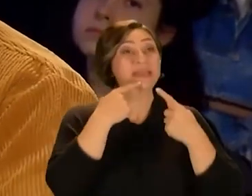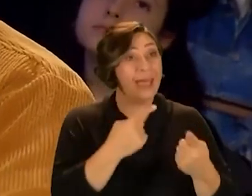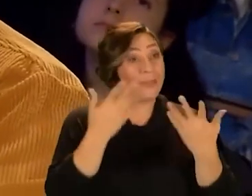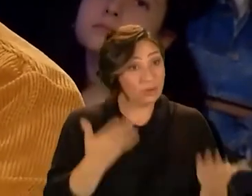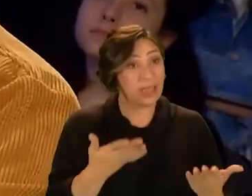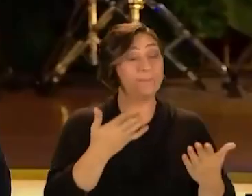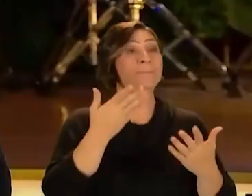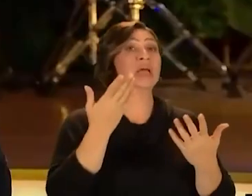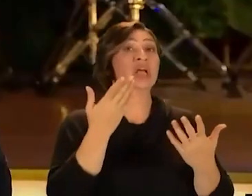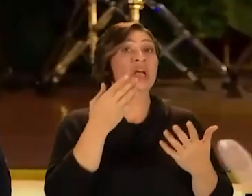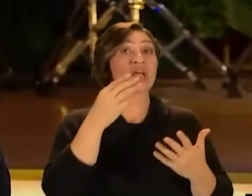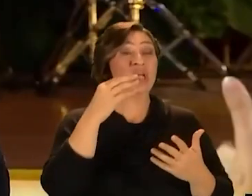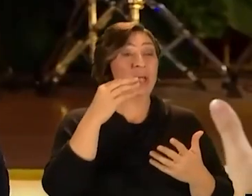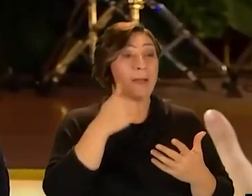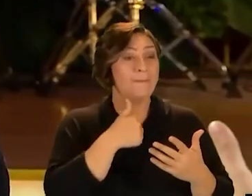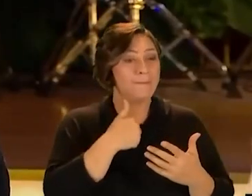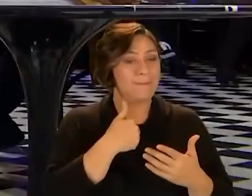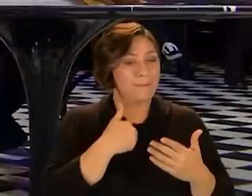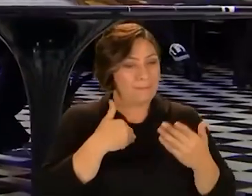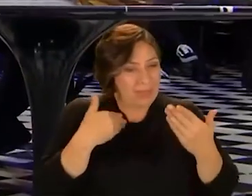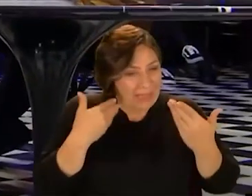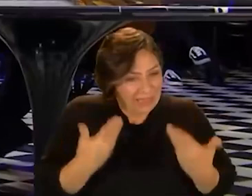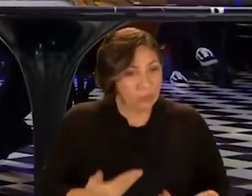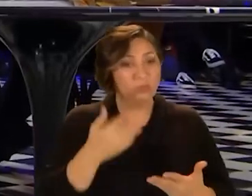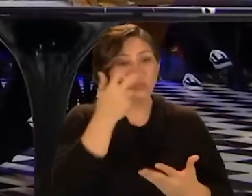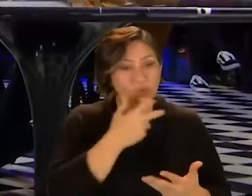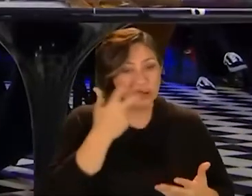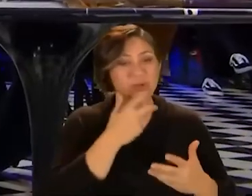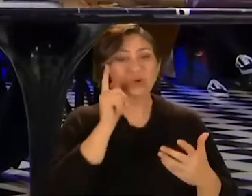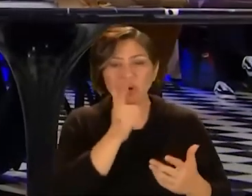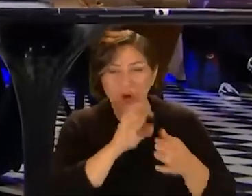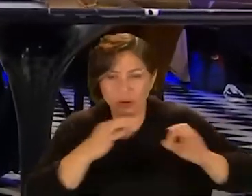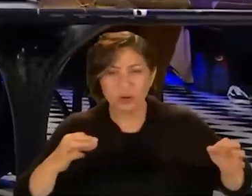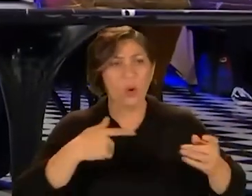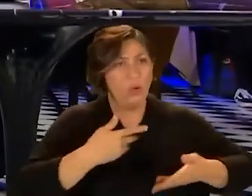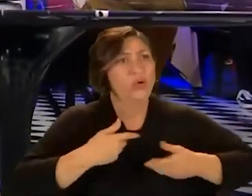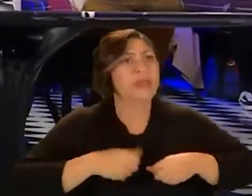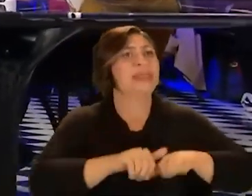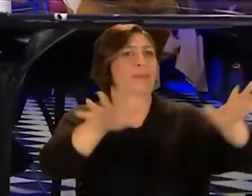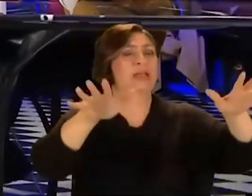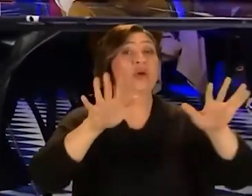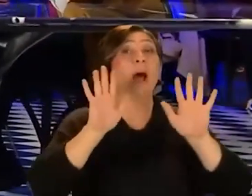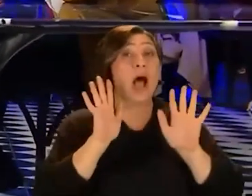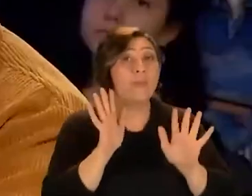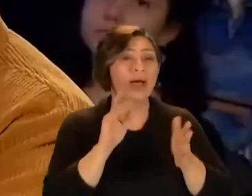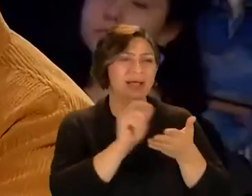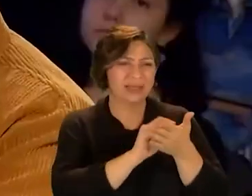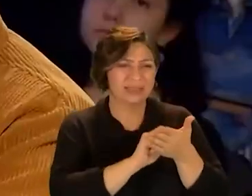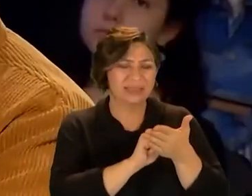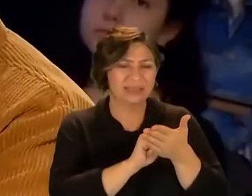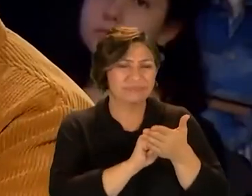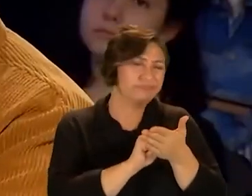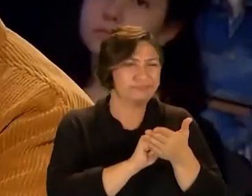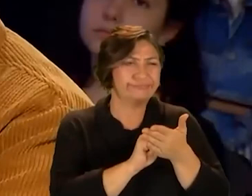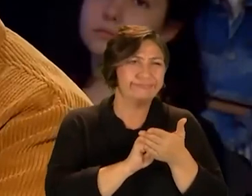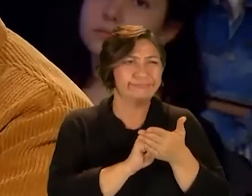sunabiliyorsam içi işte ya beni tatmin ediyorsam müziği de sözü de beni tatmin ediyorsam onu sunarım ama ya işte yazdık